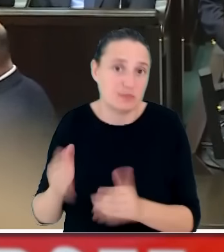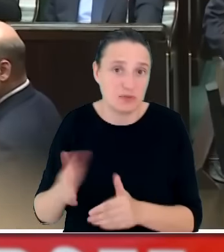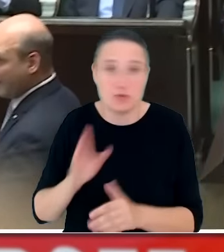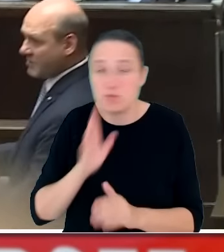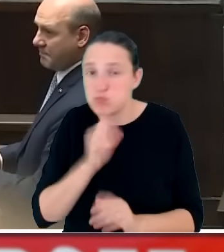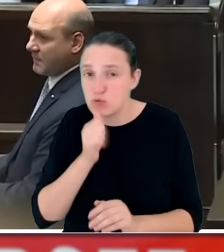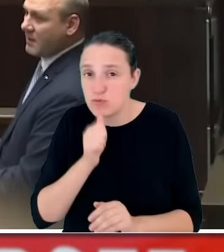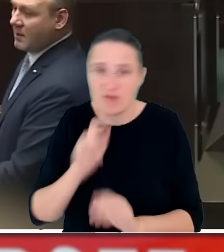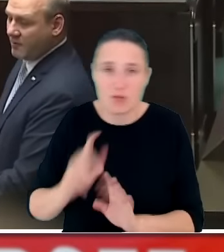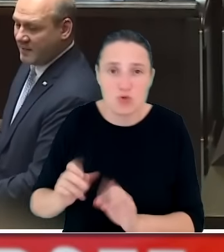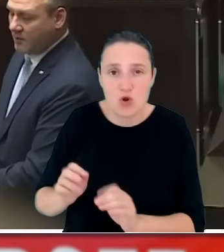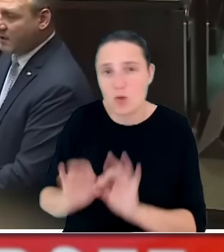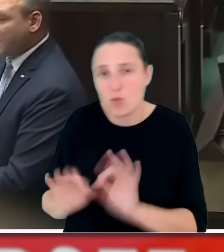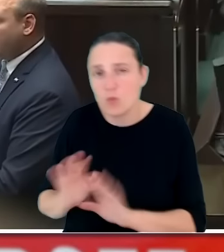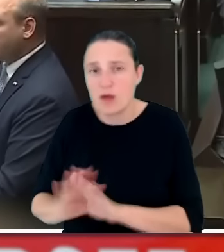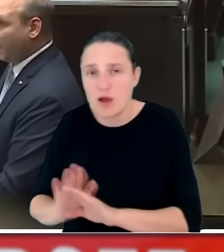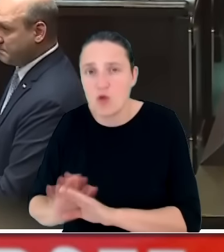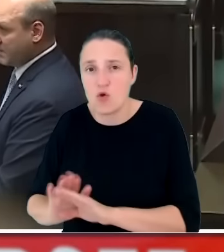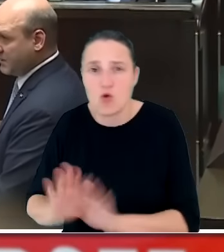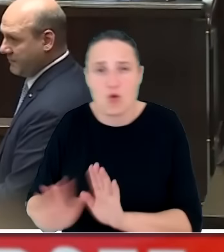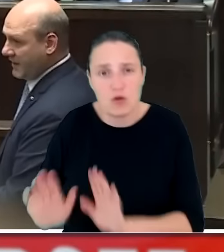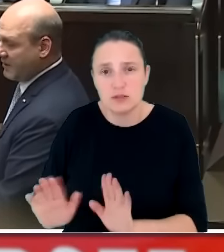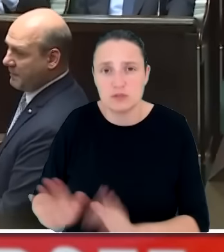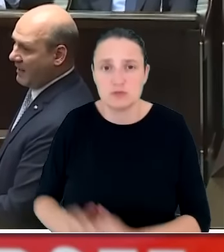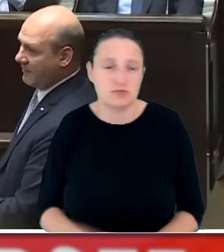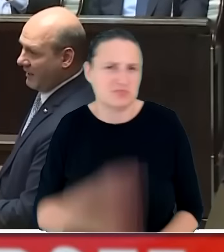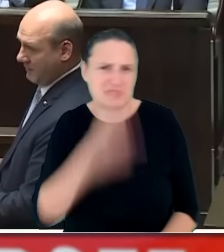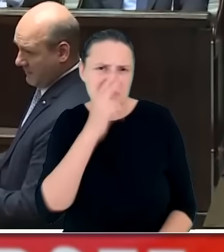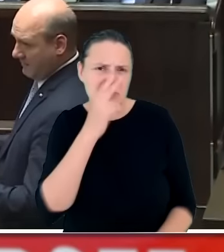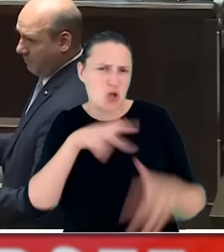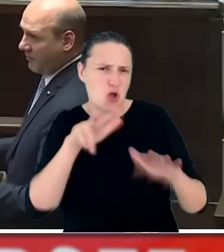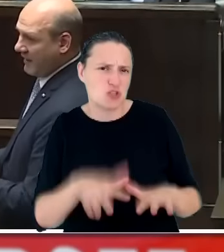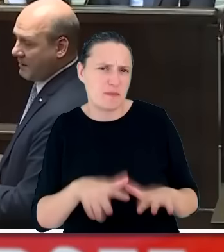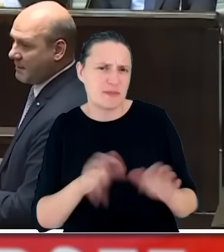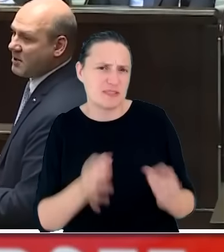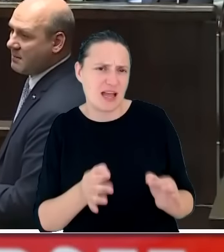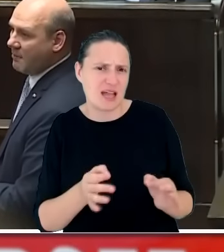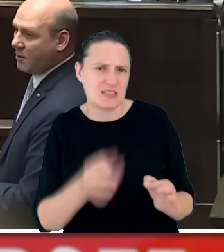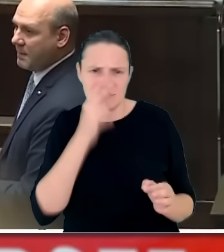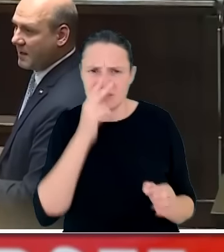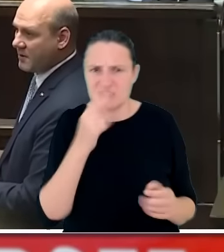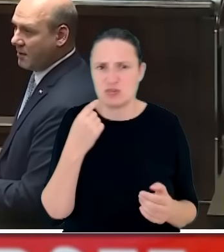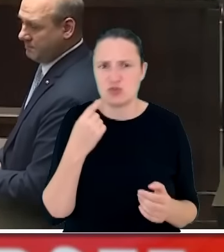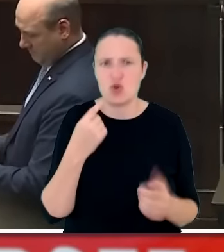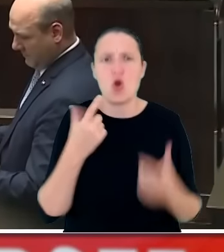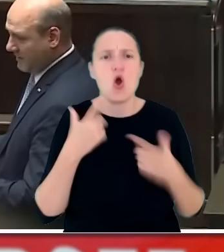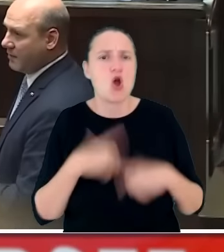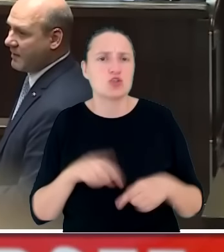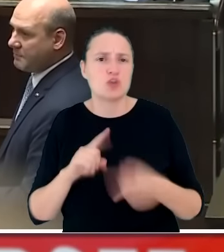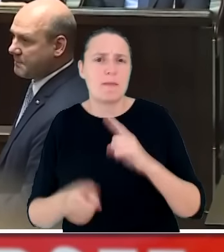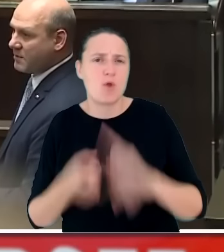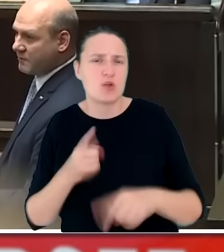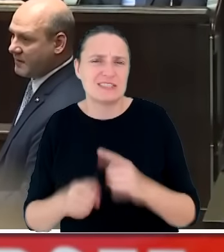redaktorze, że w ciągu tych ośmiu miesięcy następuje bardzo szybkie zużycie wizerunkowe obecnej koalicji,